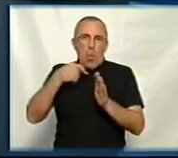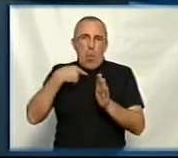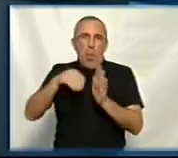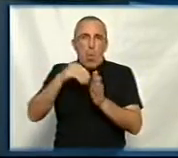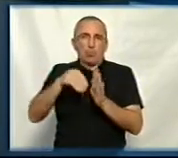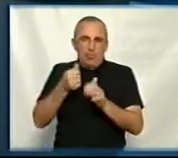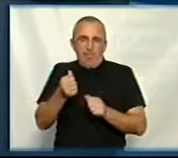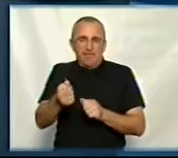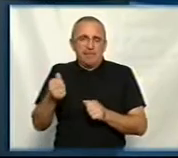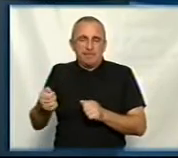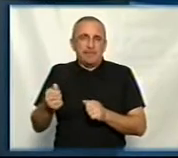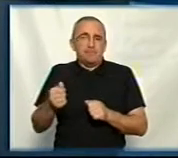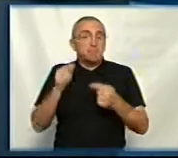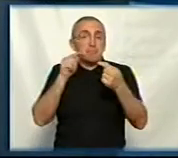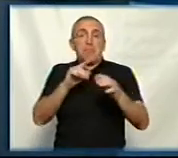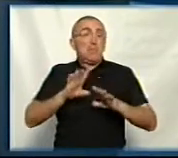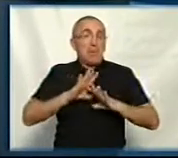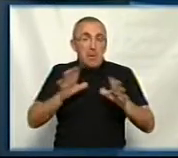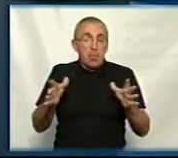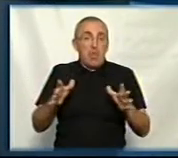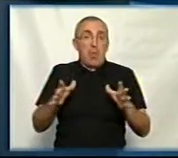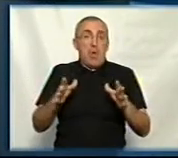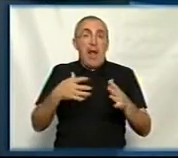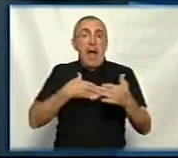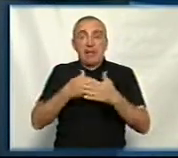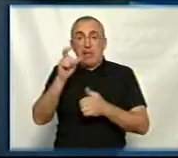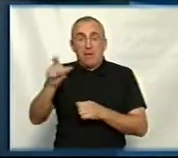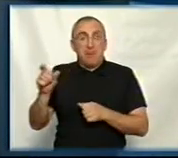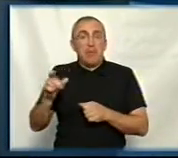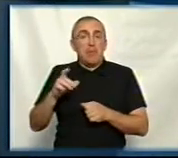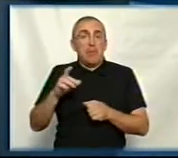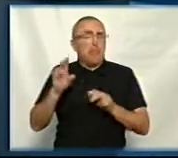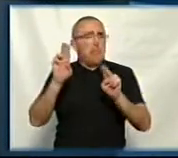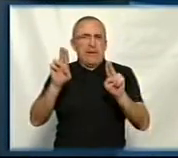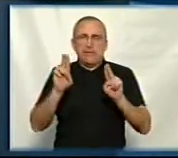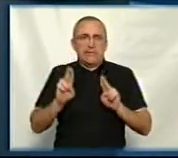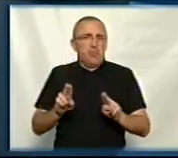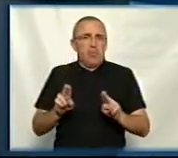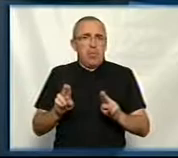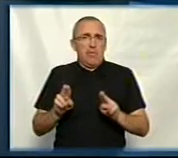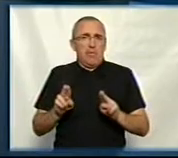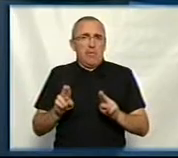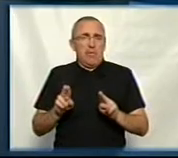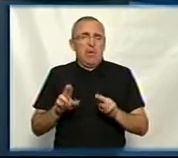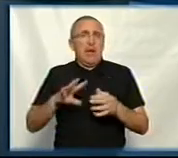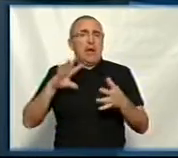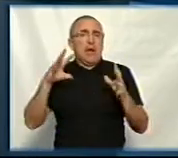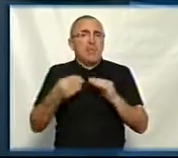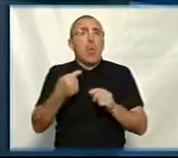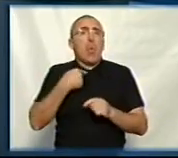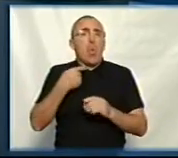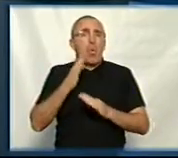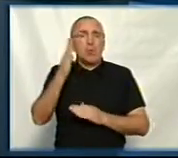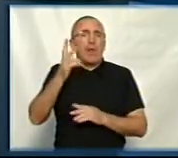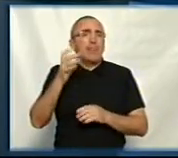А протестів, тим не менше, не було, адже питання для активістів було надпринциповим. Ну, дивіться, результати голосування